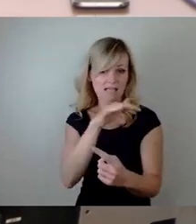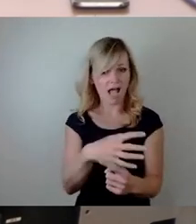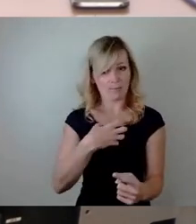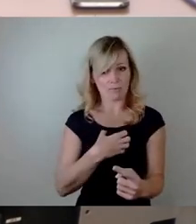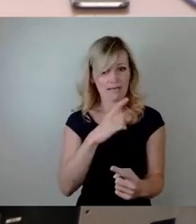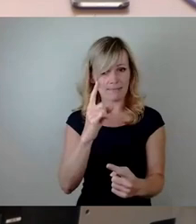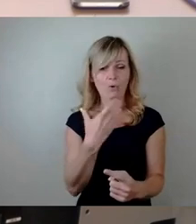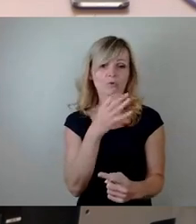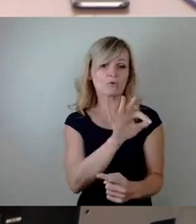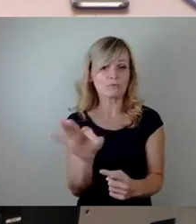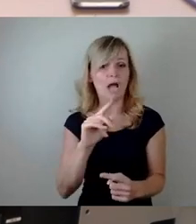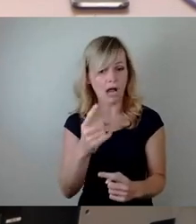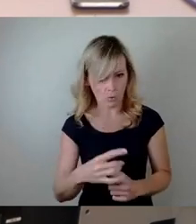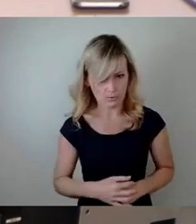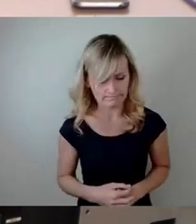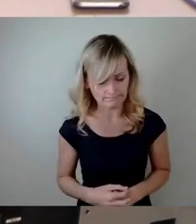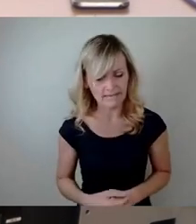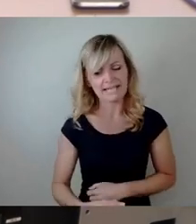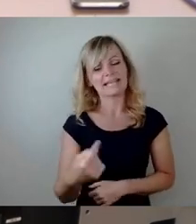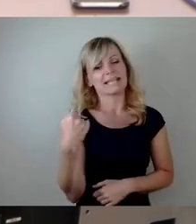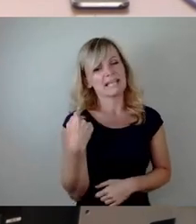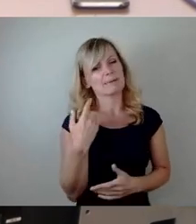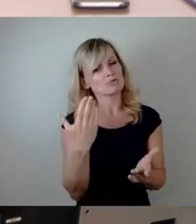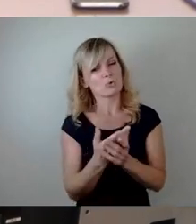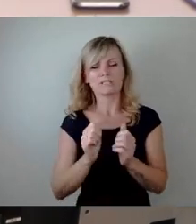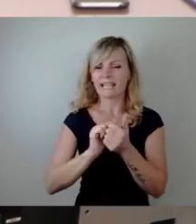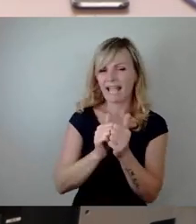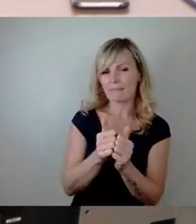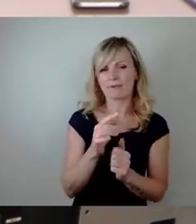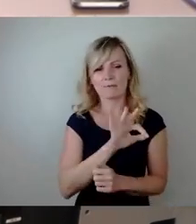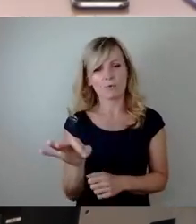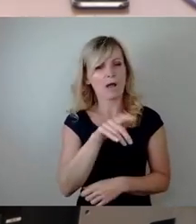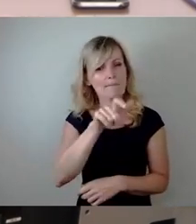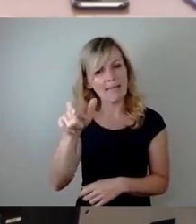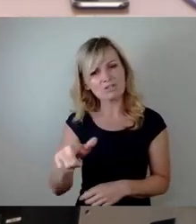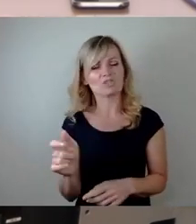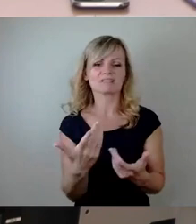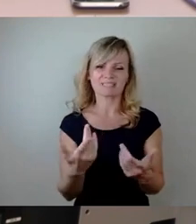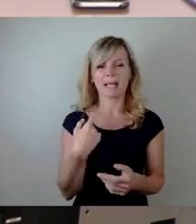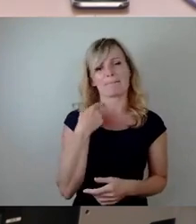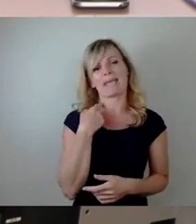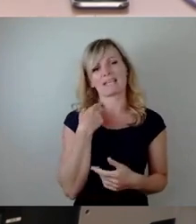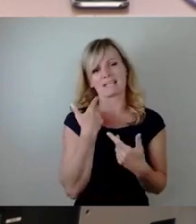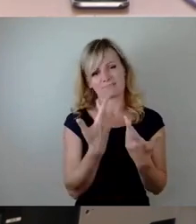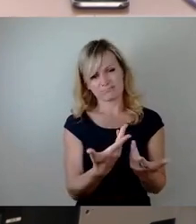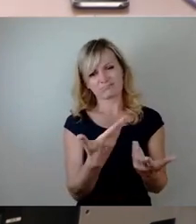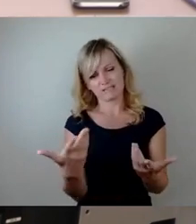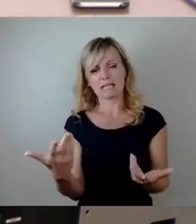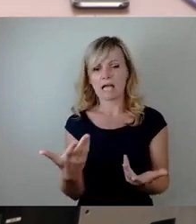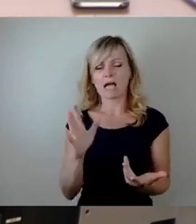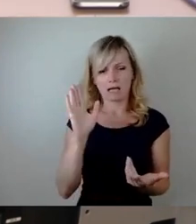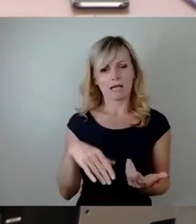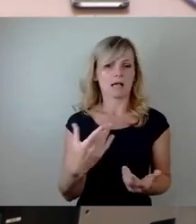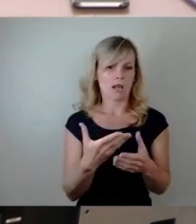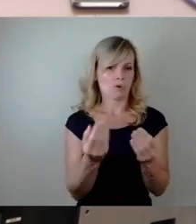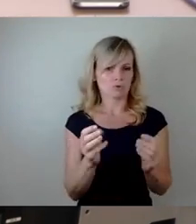leidenschaftlich darüber gekämpft für Menschen, die nicht so vom Glück begünstigt sind und haben doch eine Lösung gefunden, die aus